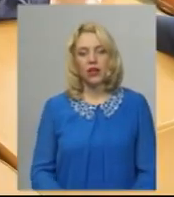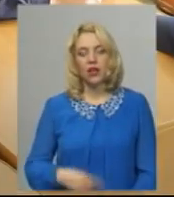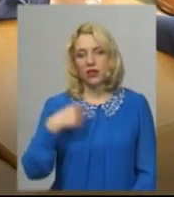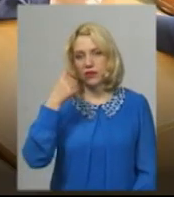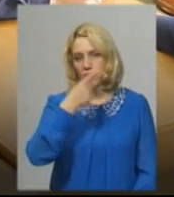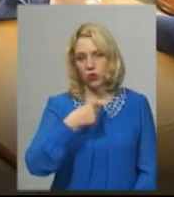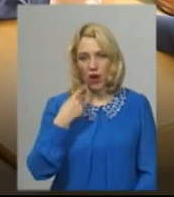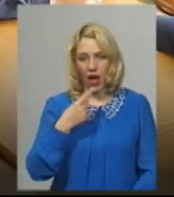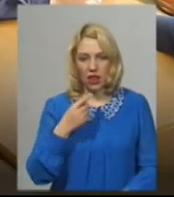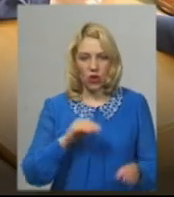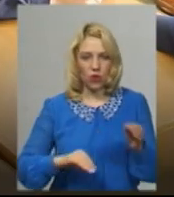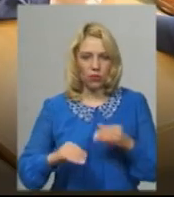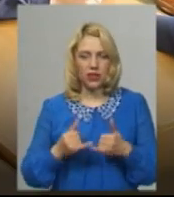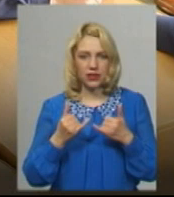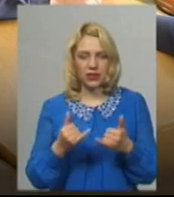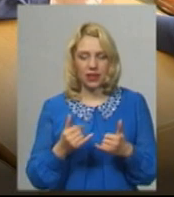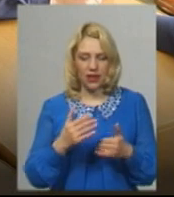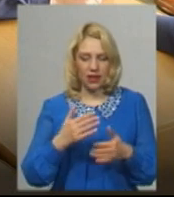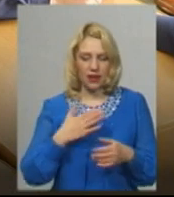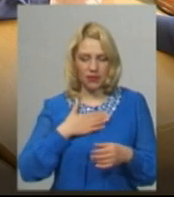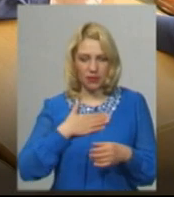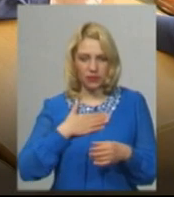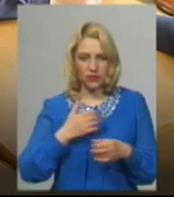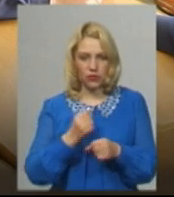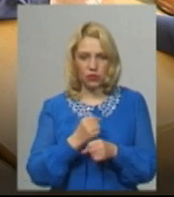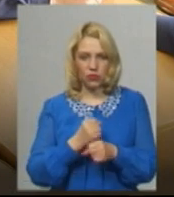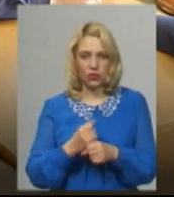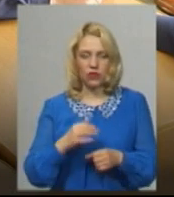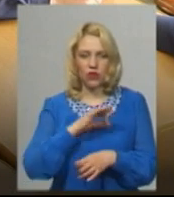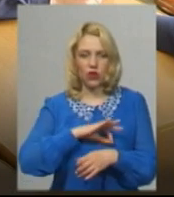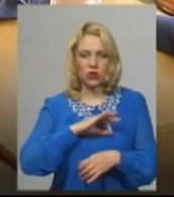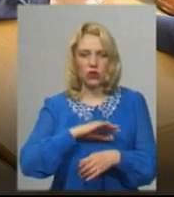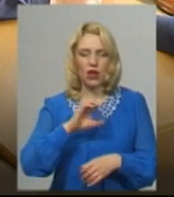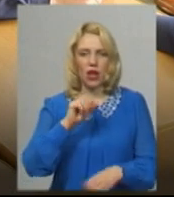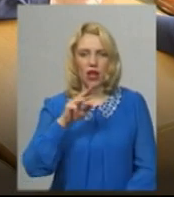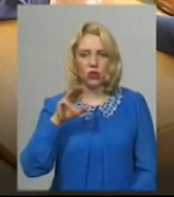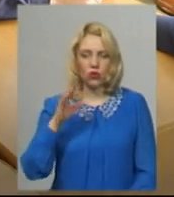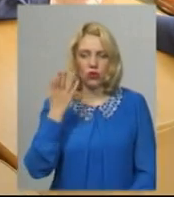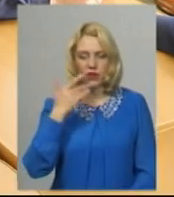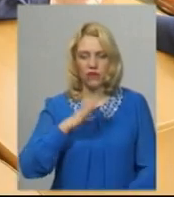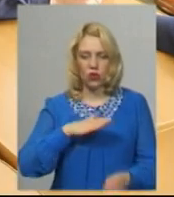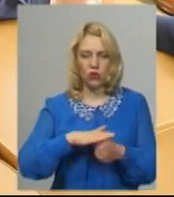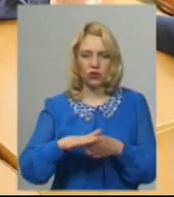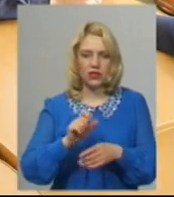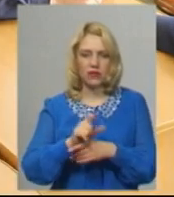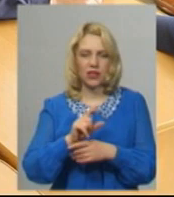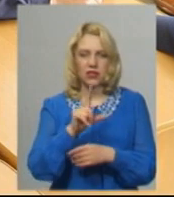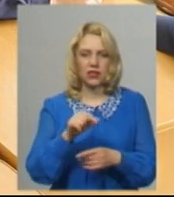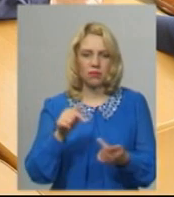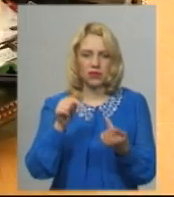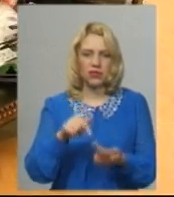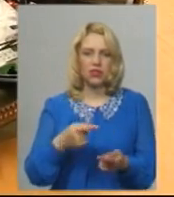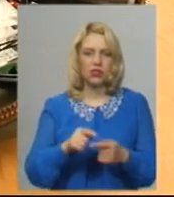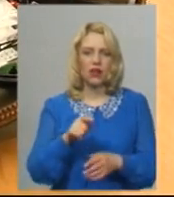комплект для піротехніки, який так само використовується для розмінування місцевості. Використовували його в зоні АТО, коли виконували завдання за призначенням. На нього